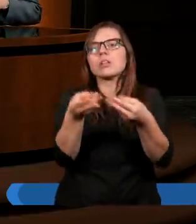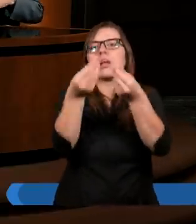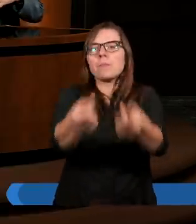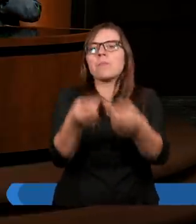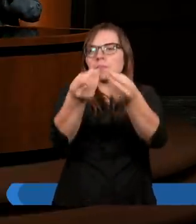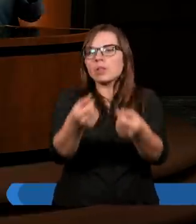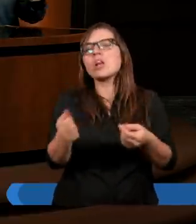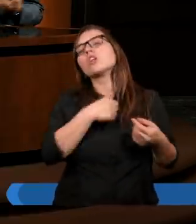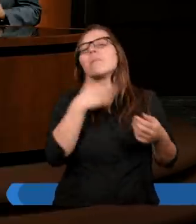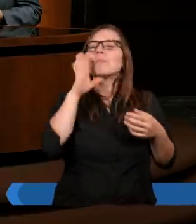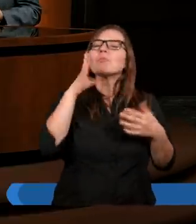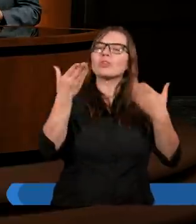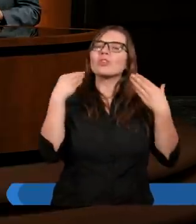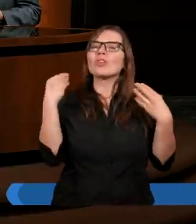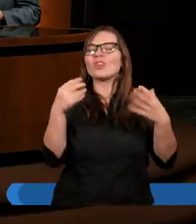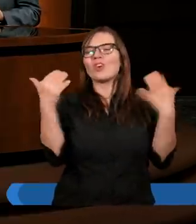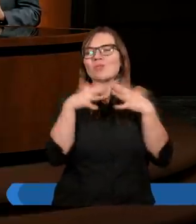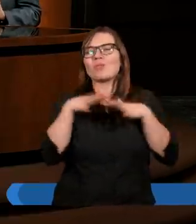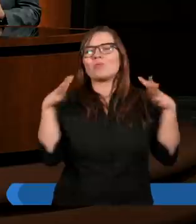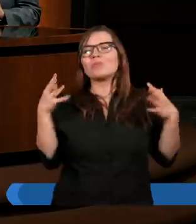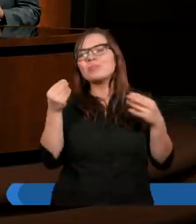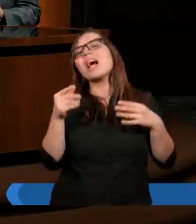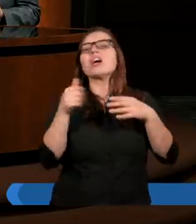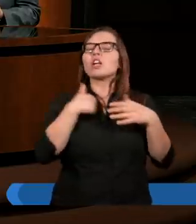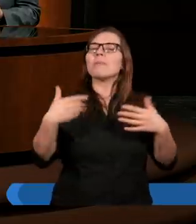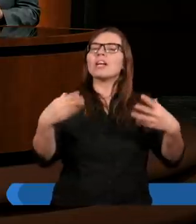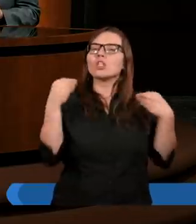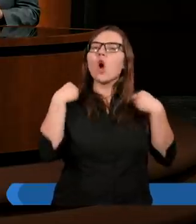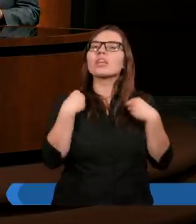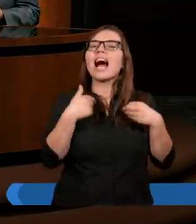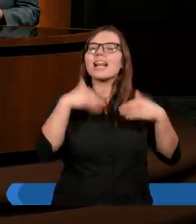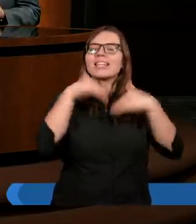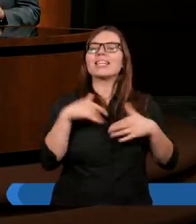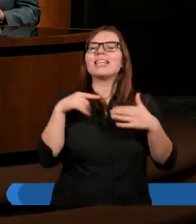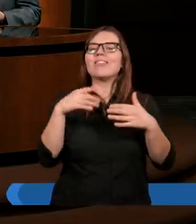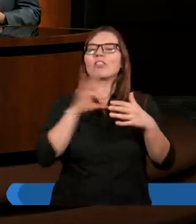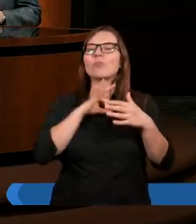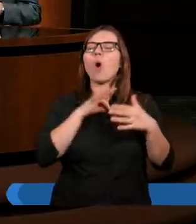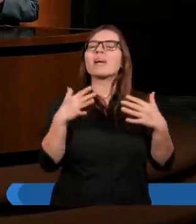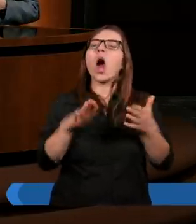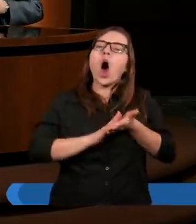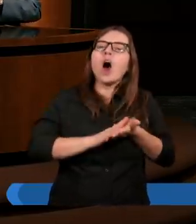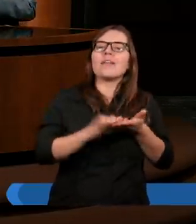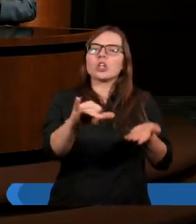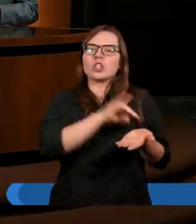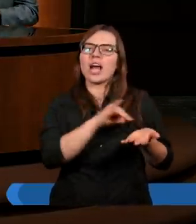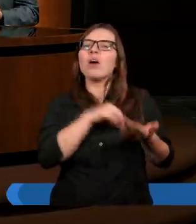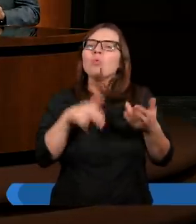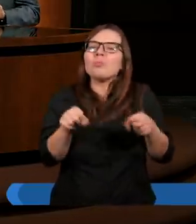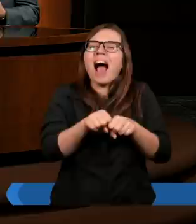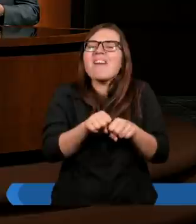wspaniały, przeznaczę ogromne pieniądze na jakiś cel charytatywny. W ten sposób odpokutuję